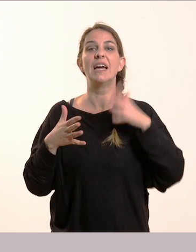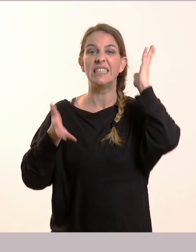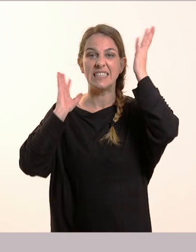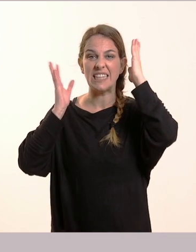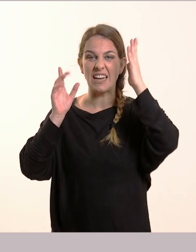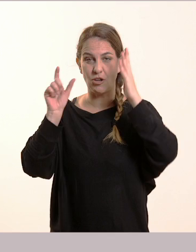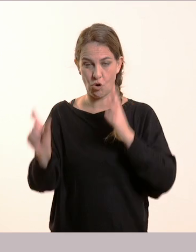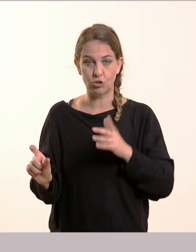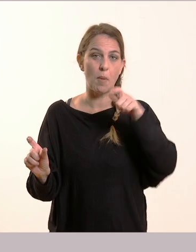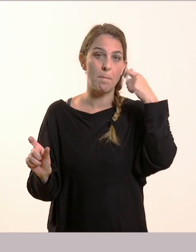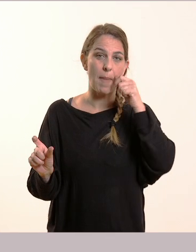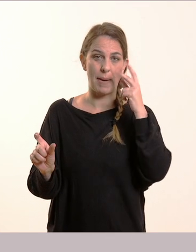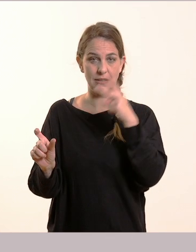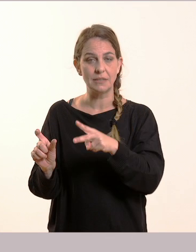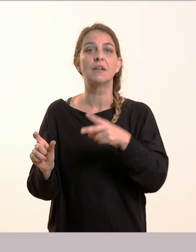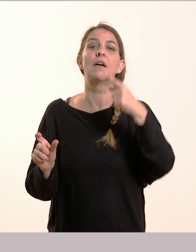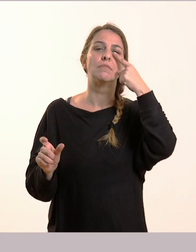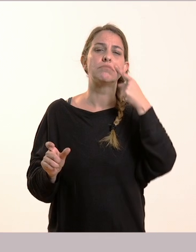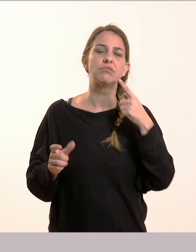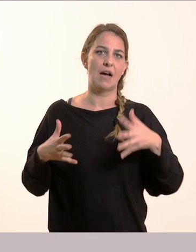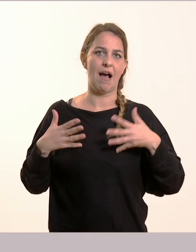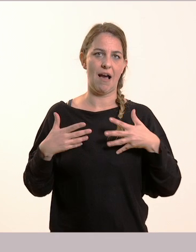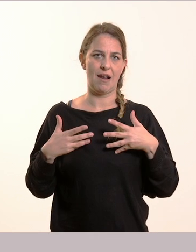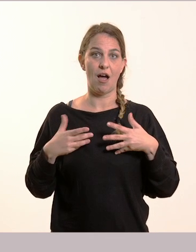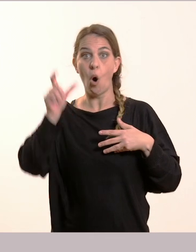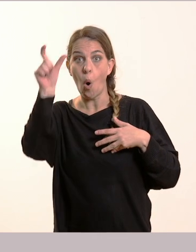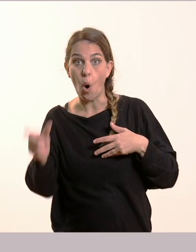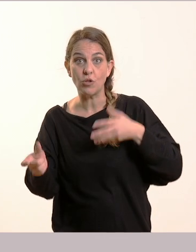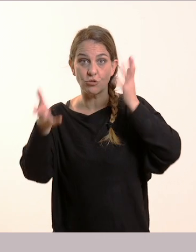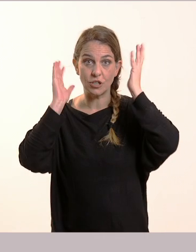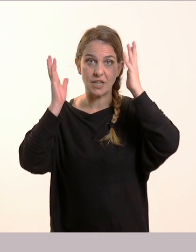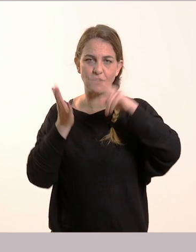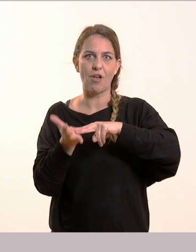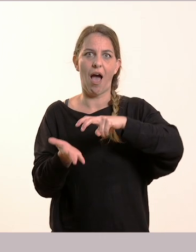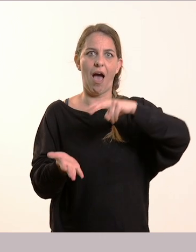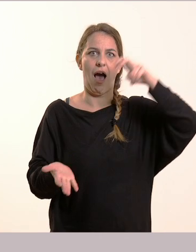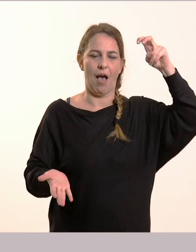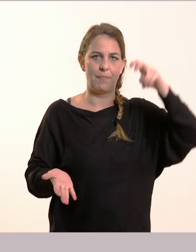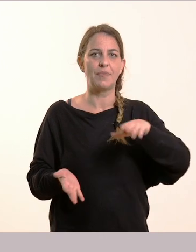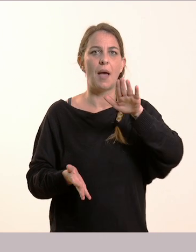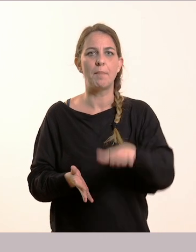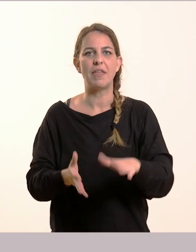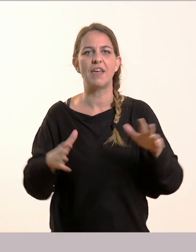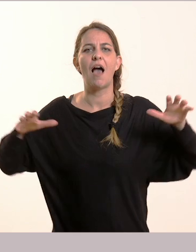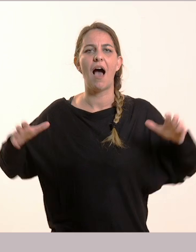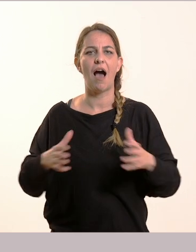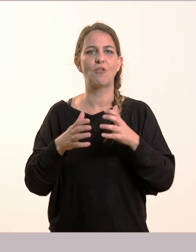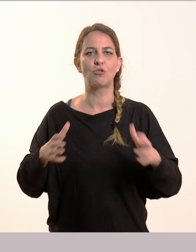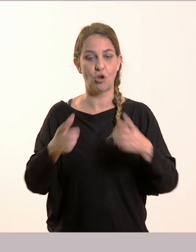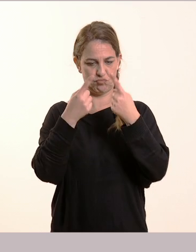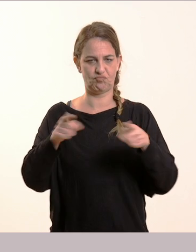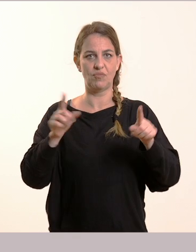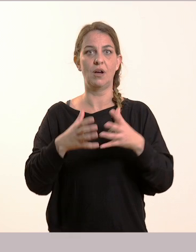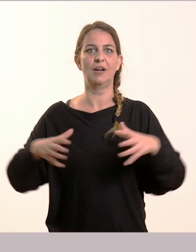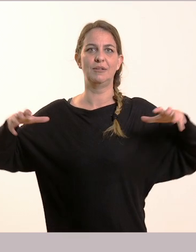Όσο για το Σέργιο, ένιωθε σαν να πετάει στα σύννεφα. Το παιδί με το ακορδιόν άρχισε να παίζει το τραγούδι τους. Το